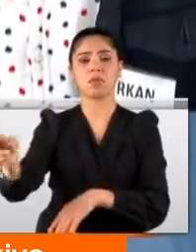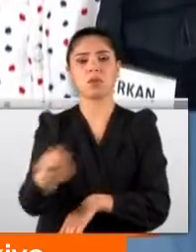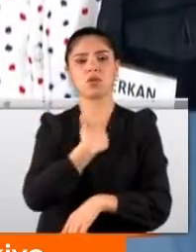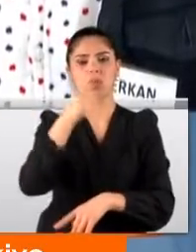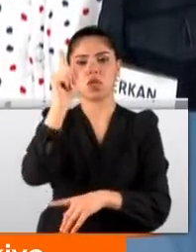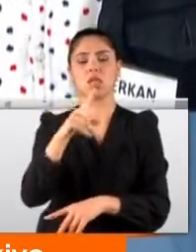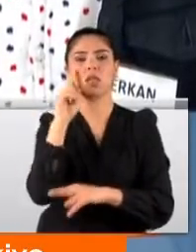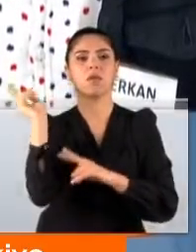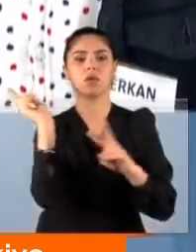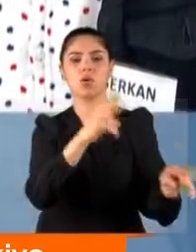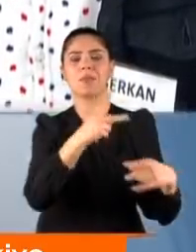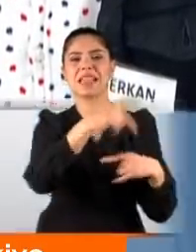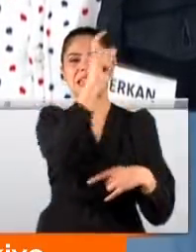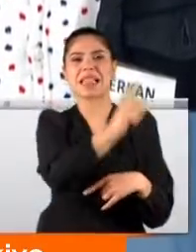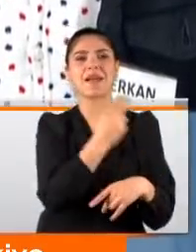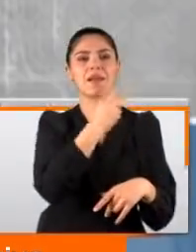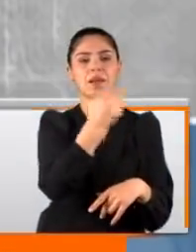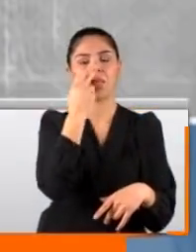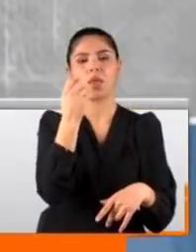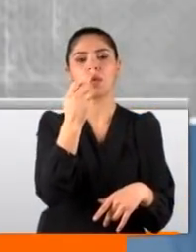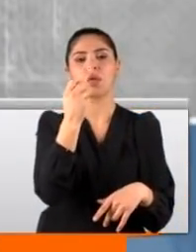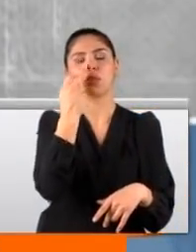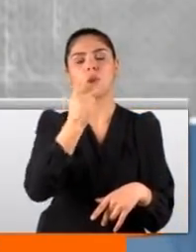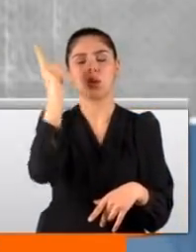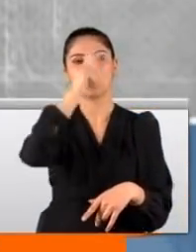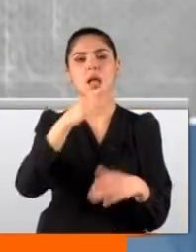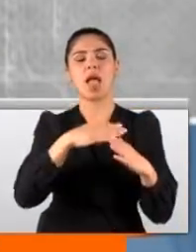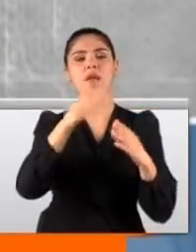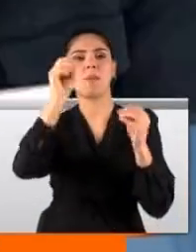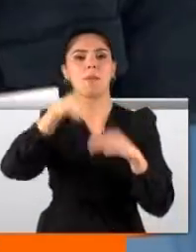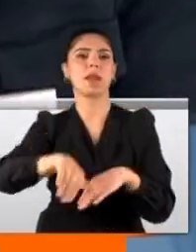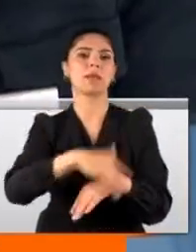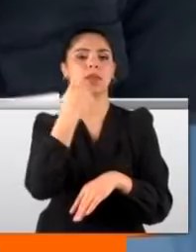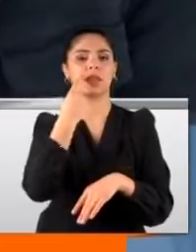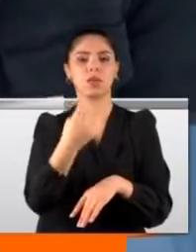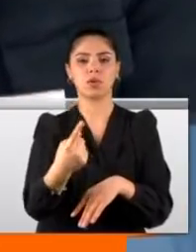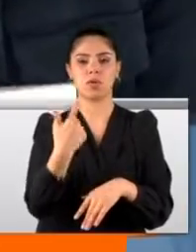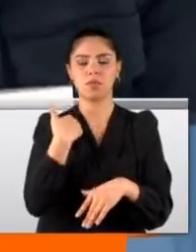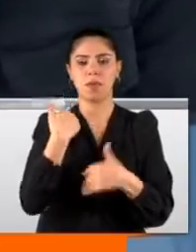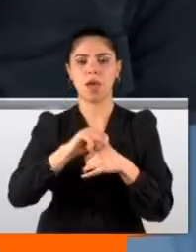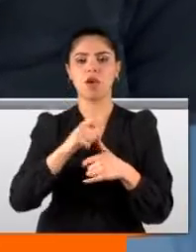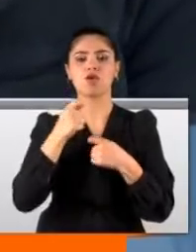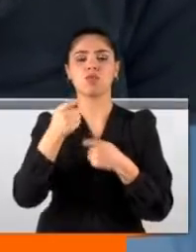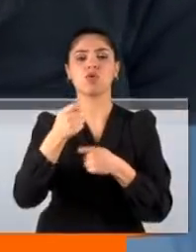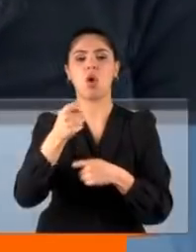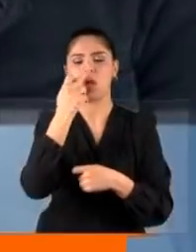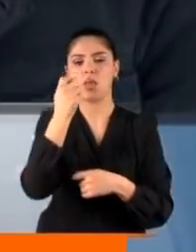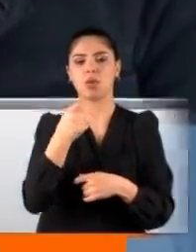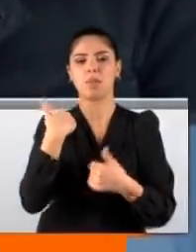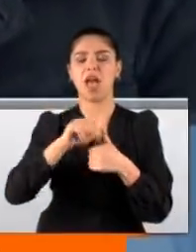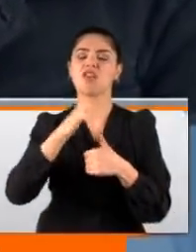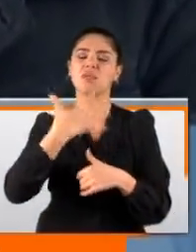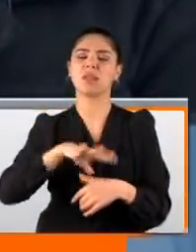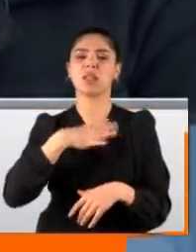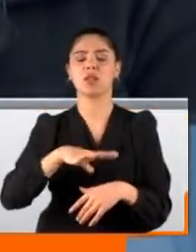İddiası eşi Zehra Kıyak'ın kandırılarak evi terk etmeye zorlandığıydı. Benim eşim kandırıldı. Ben eşim istiyorum Müge